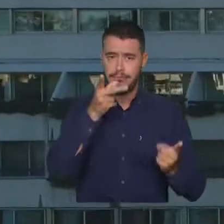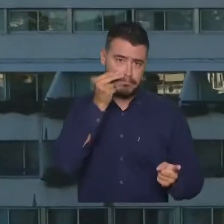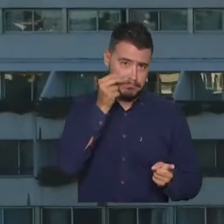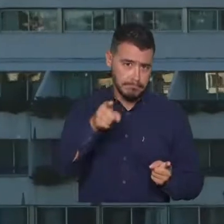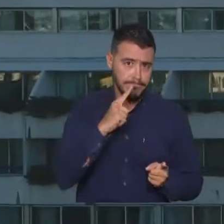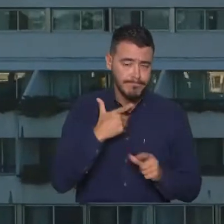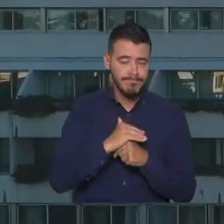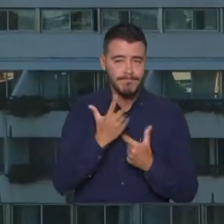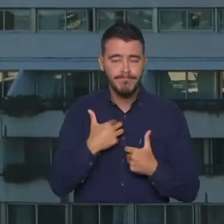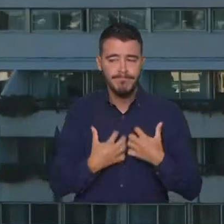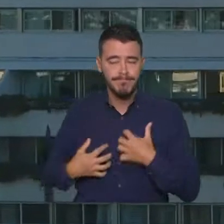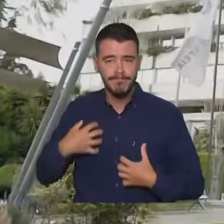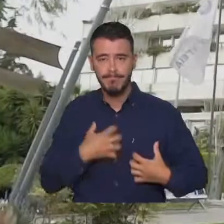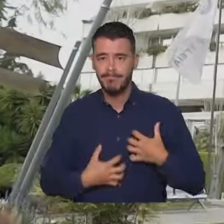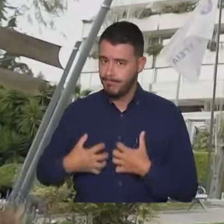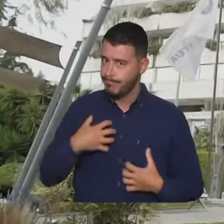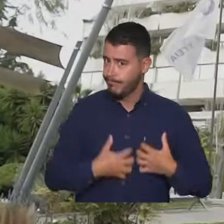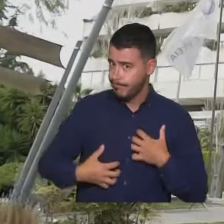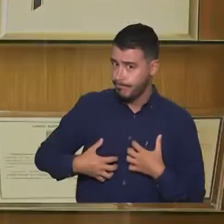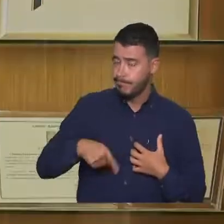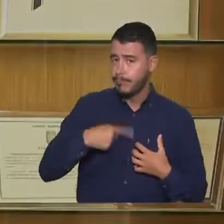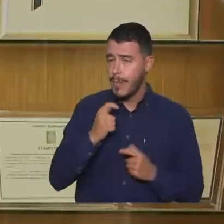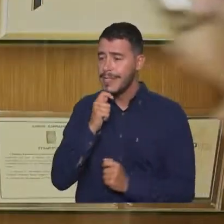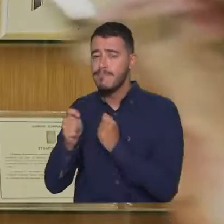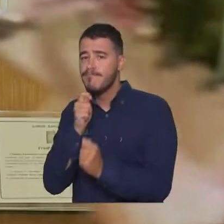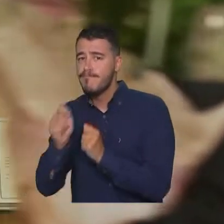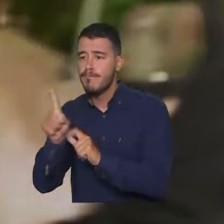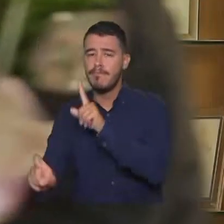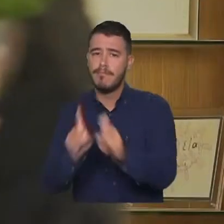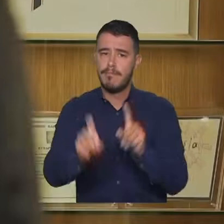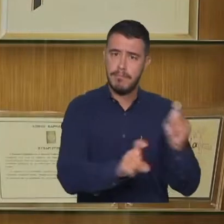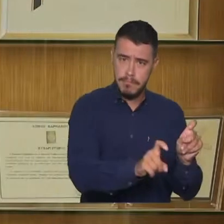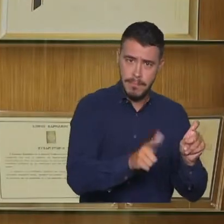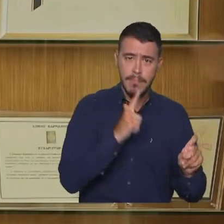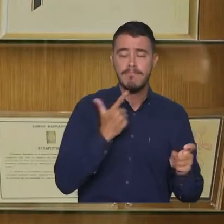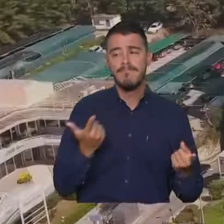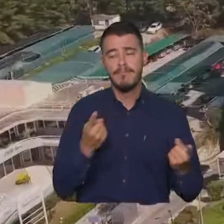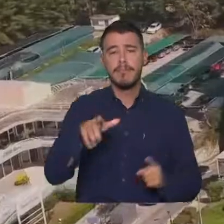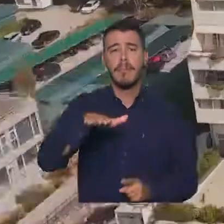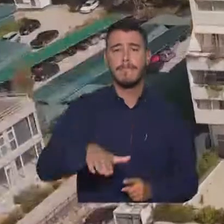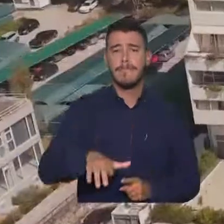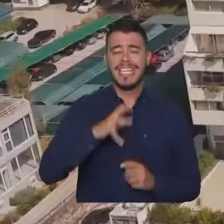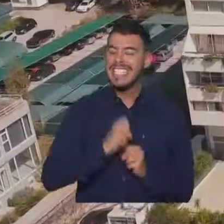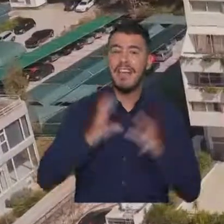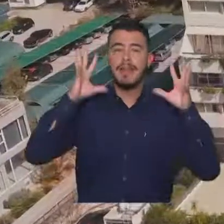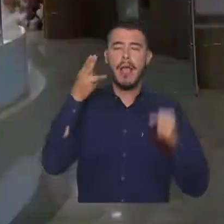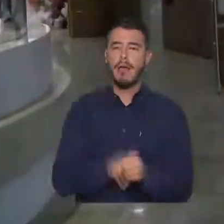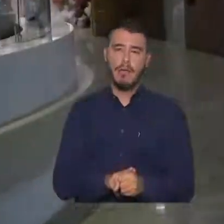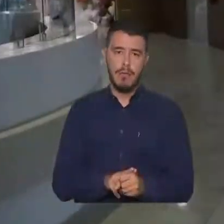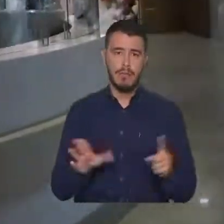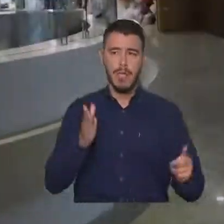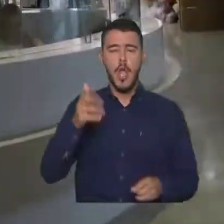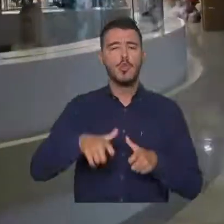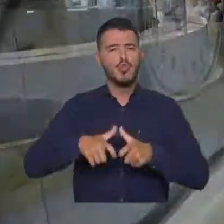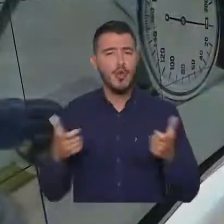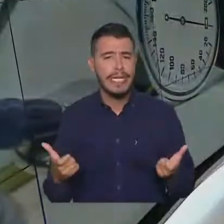ευθέως και αμέσως. Κάνουμε ρεπορτάζες και λέμε ένα παιδάκι ξαφνικά πέθανε. Μιλάω για τους ξαφνικούς θανάτους. Πήγε στο σχολείο,